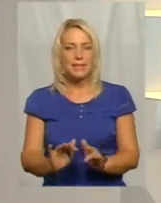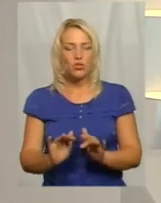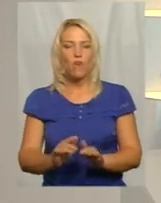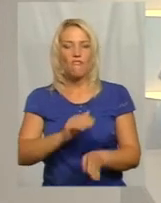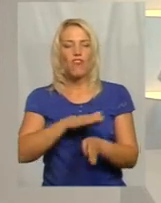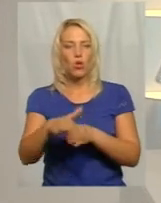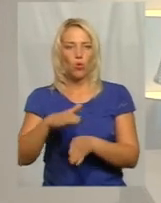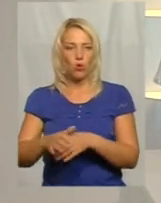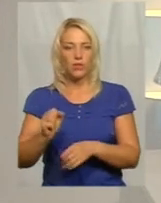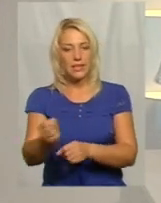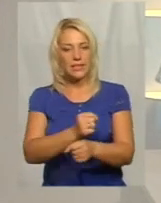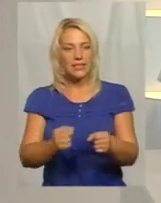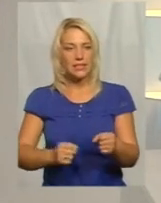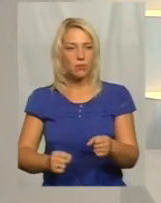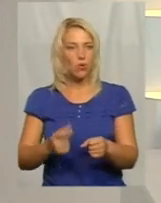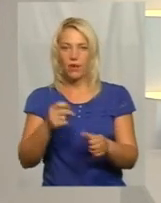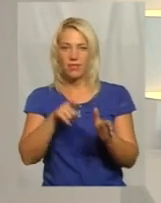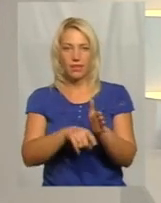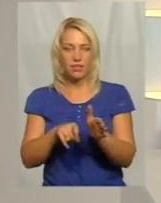ж, а насправді теж задоволення не з дешевих.